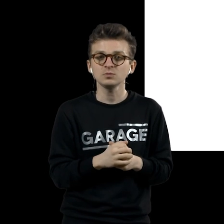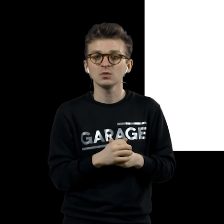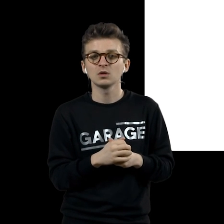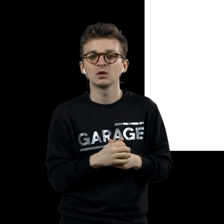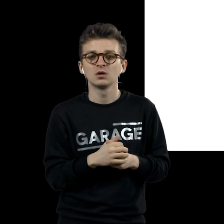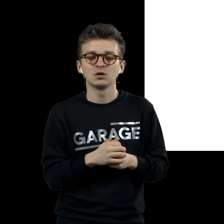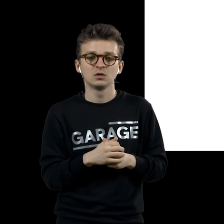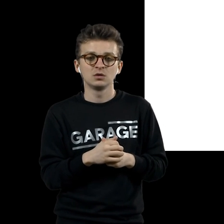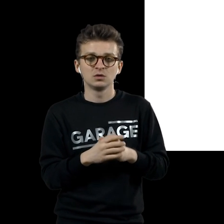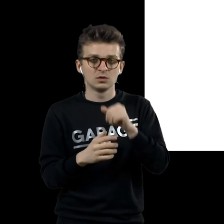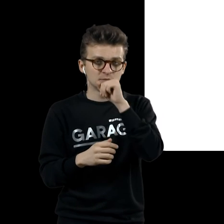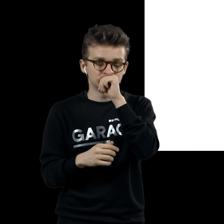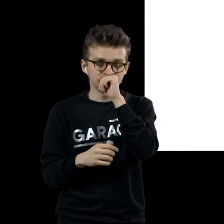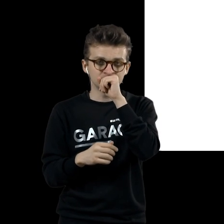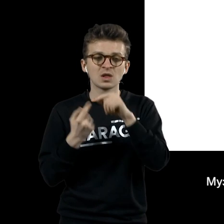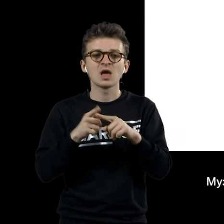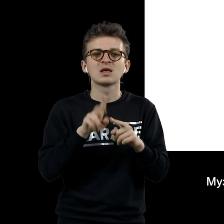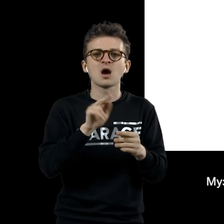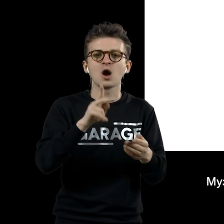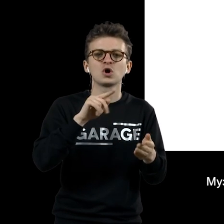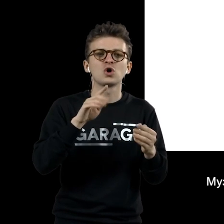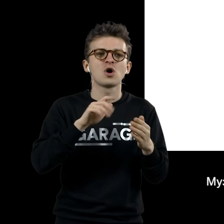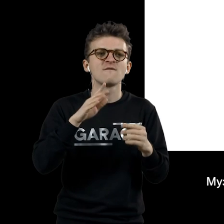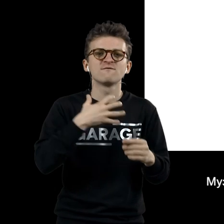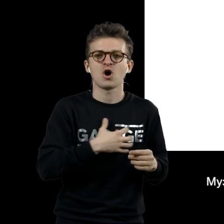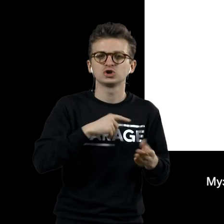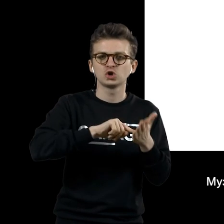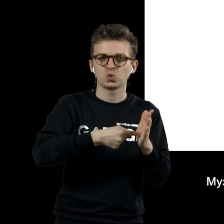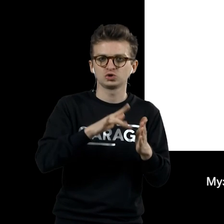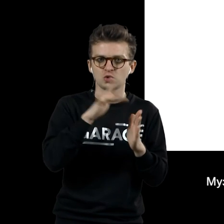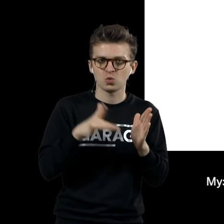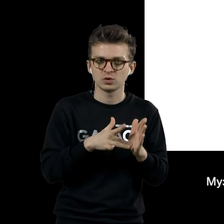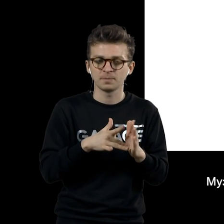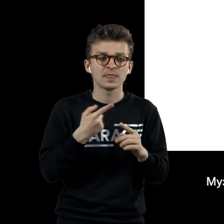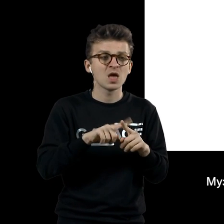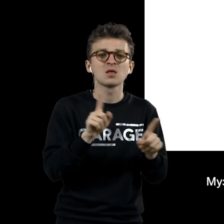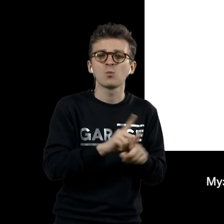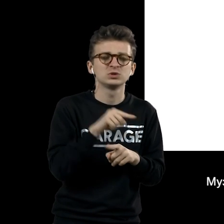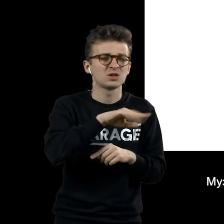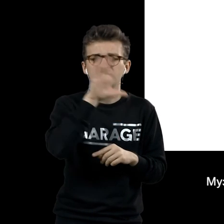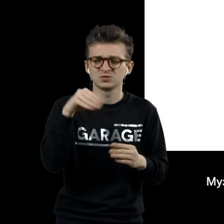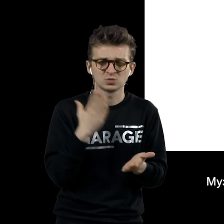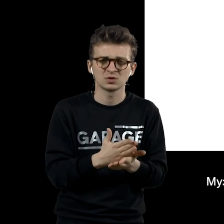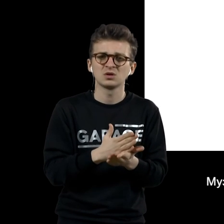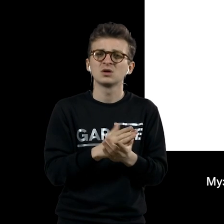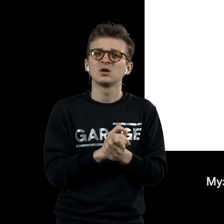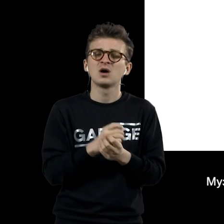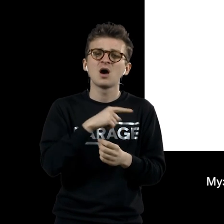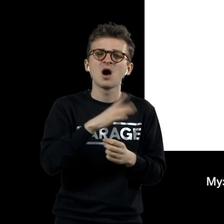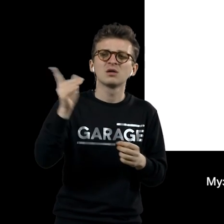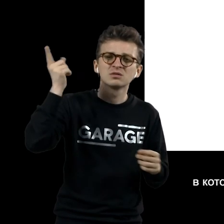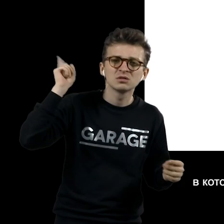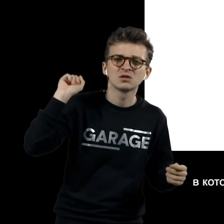как ключевая точка города. Музей, в котором есть все. Музей, в котором есть античность, котором есть коллекция